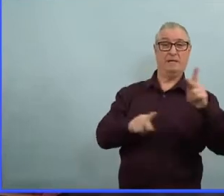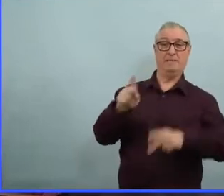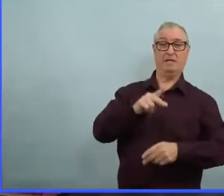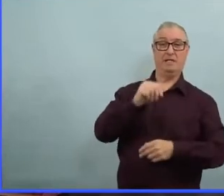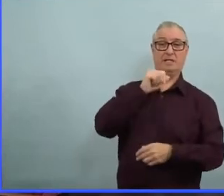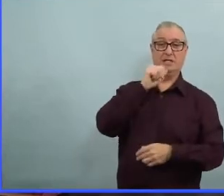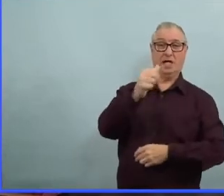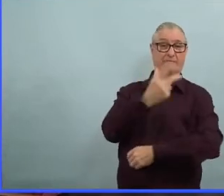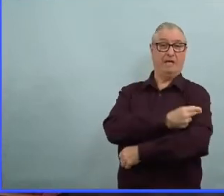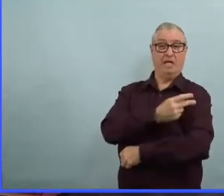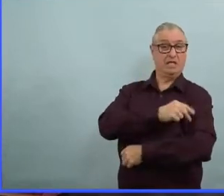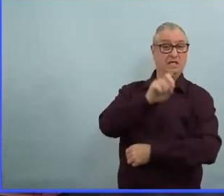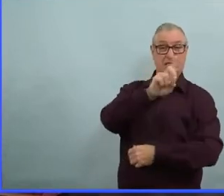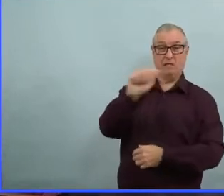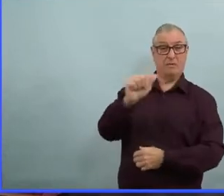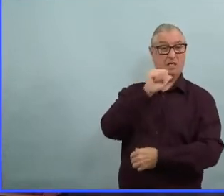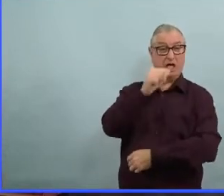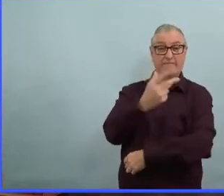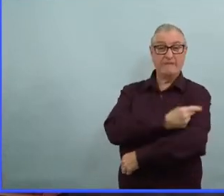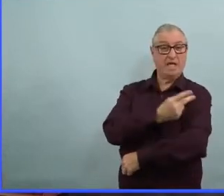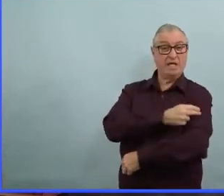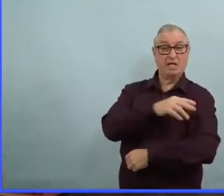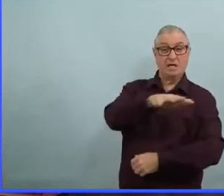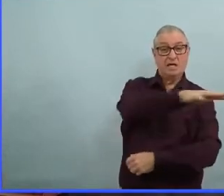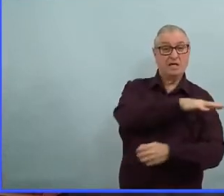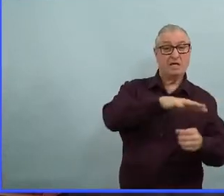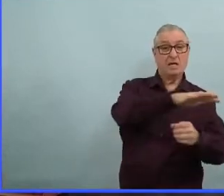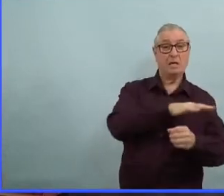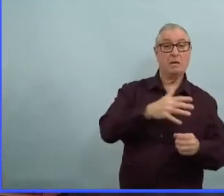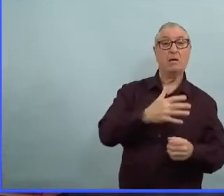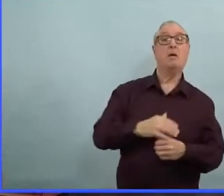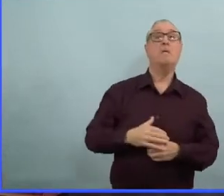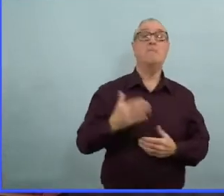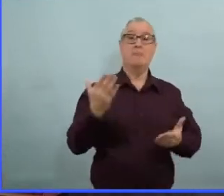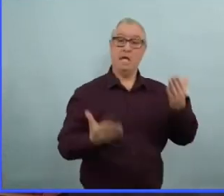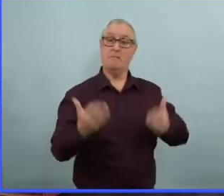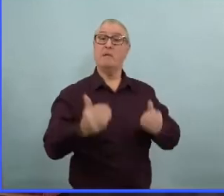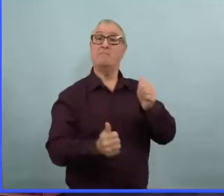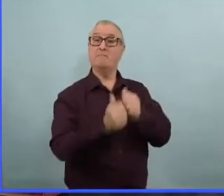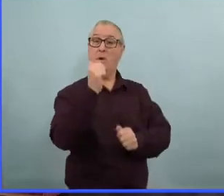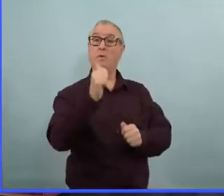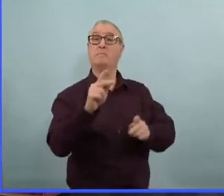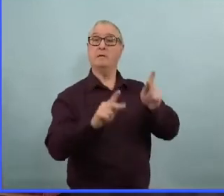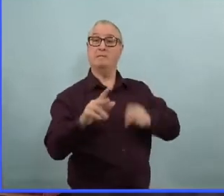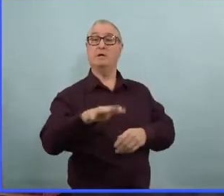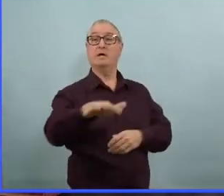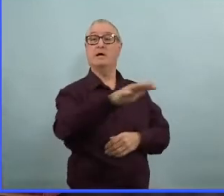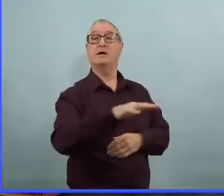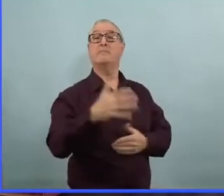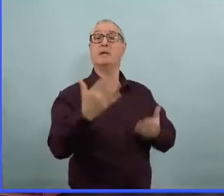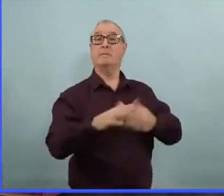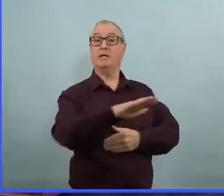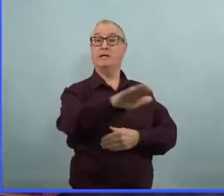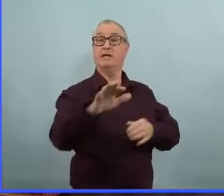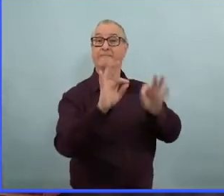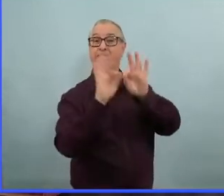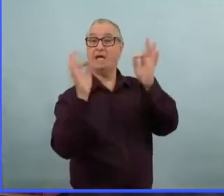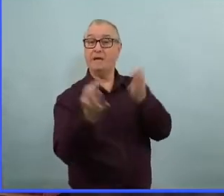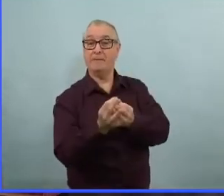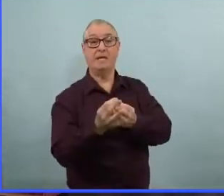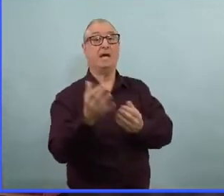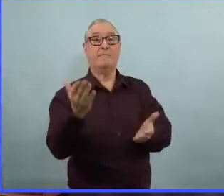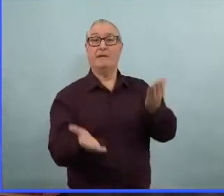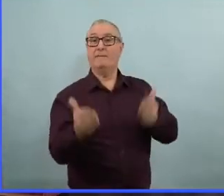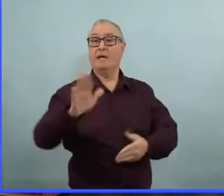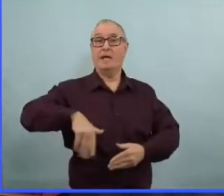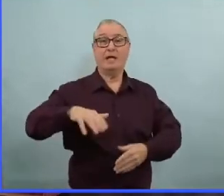vaccinés ? Non, non, je pense que la majorité sont vaccinés, mais peut-être qu'il y en a chez eux qui ne sont pas vaccinés, ou de leur famille qui n pas vaccinée.